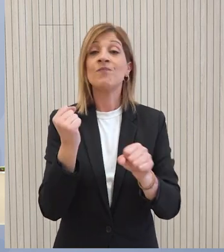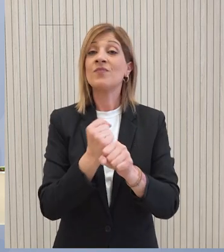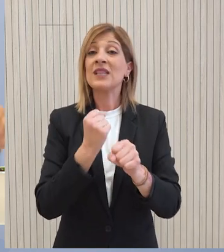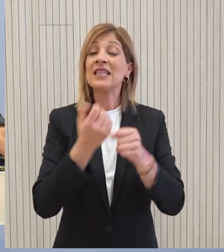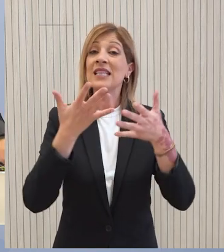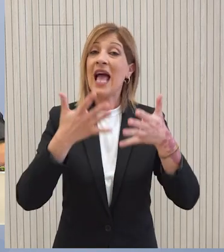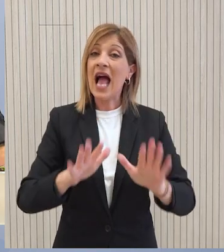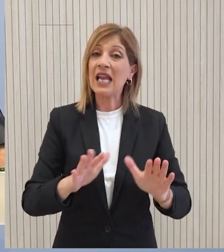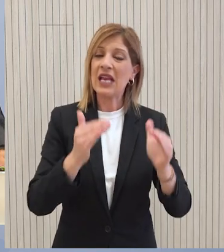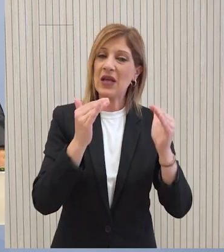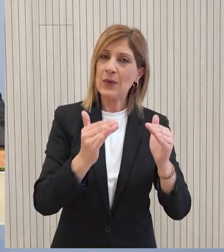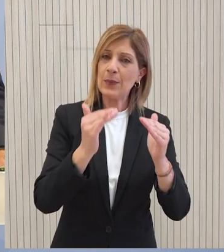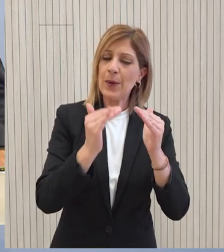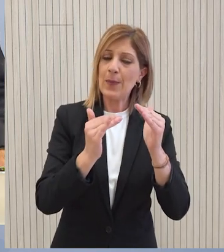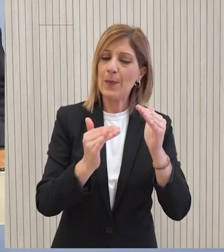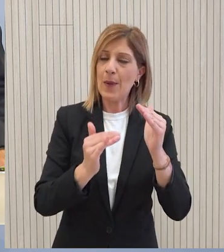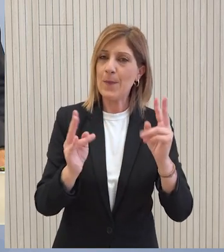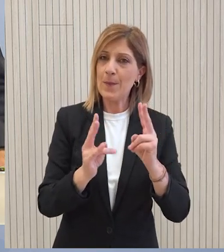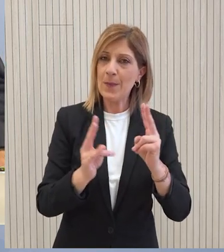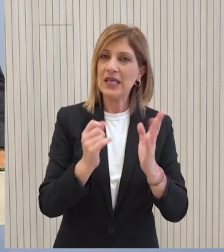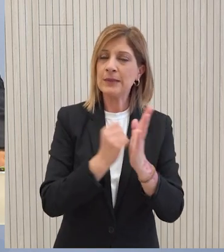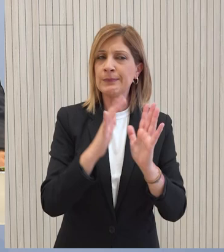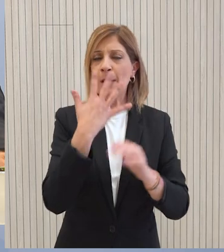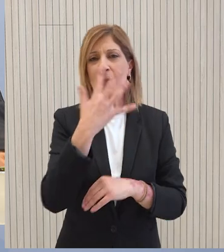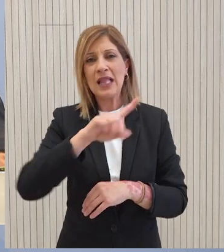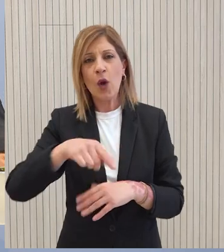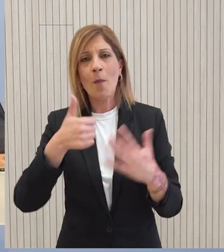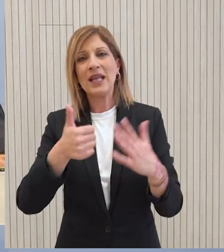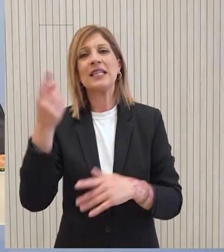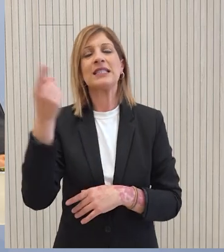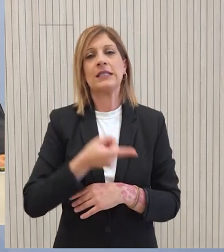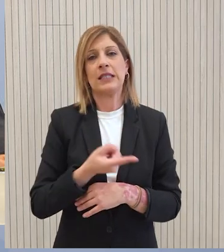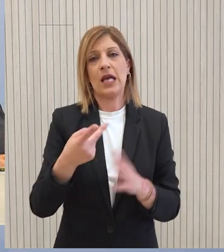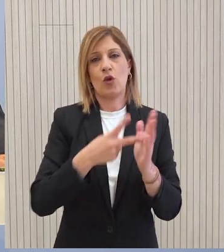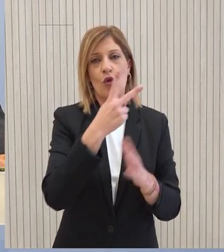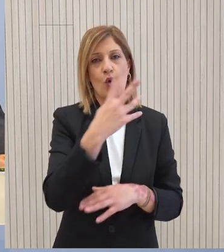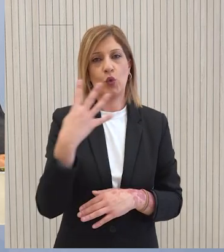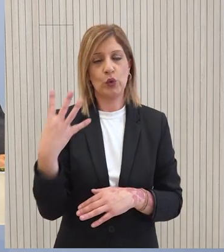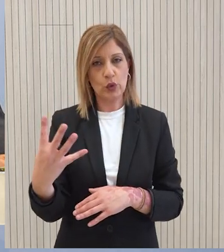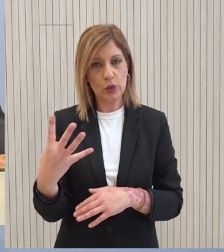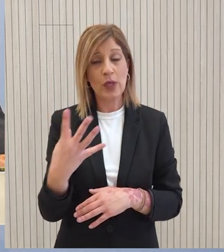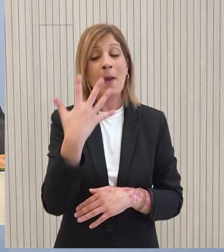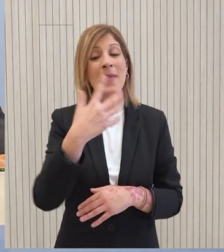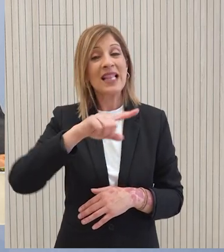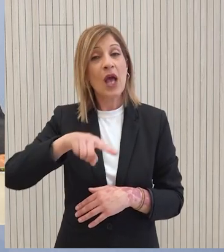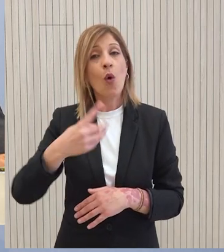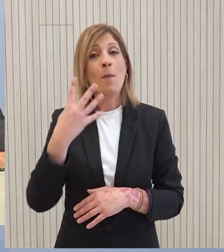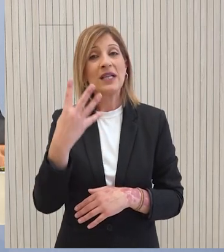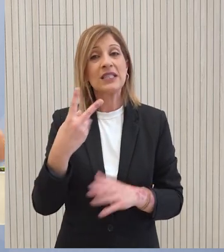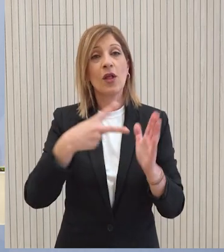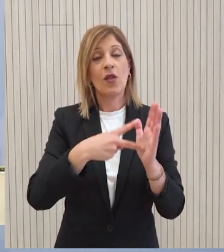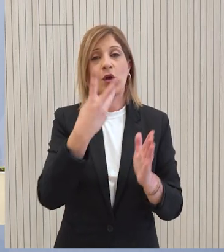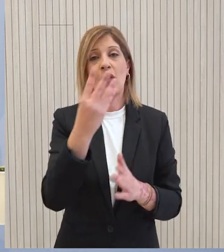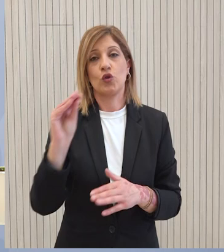προβλέπεται να παραμείνει σε πτωτική τροχιά και να περιοριστεί στο 5,6% το 2024 και στο 5,4% το